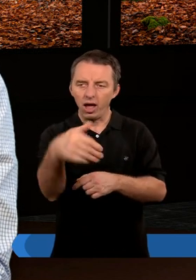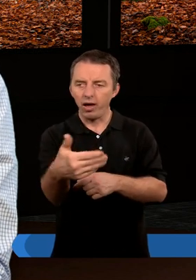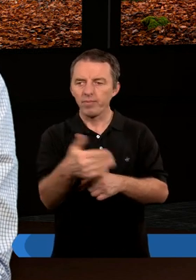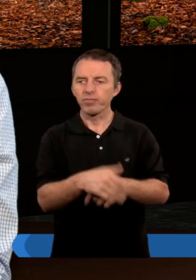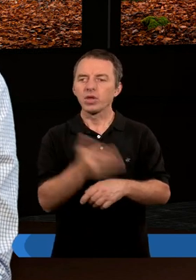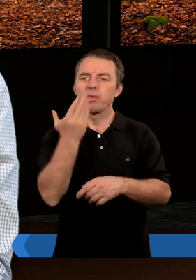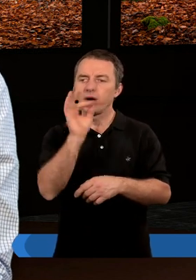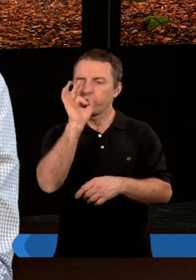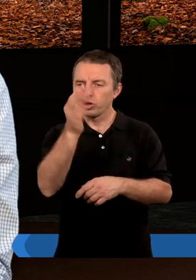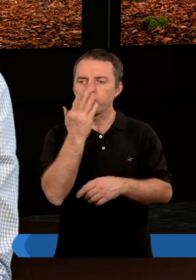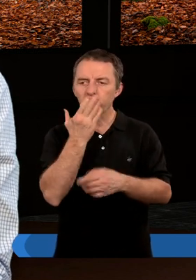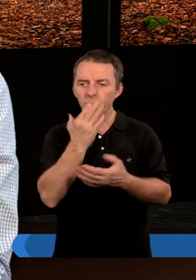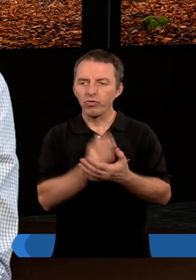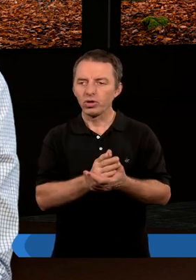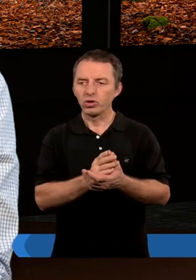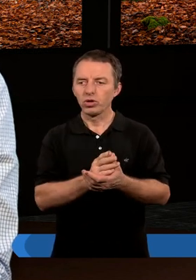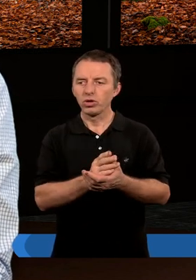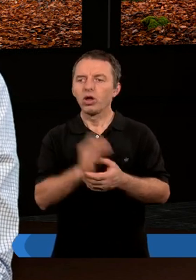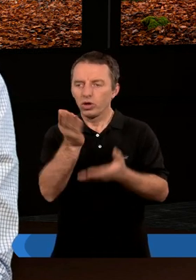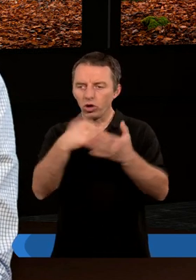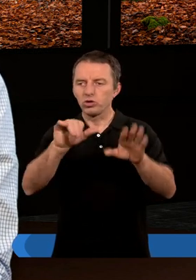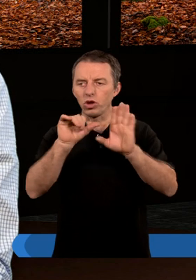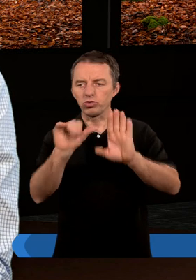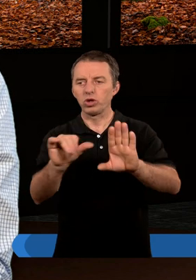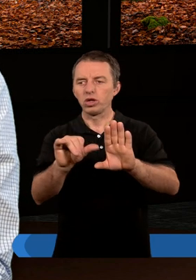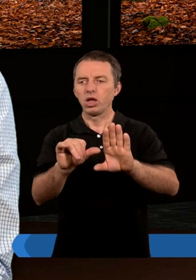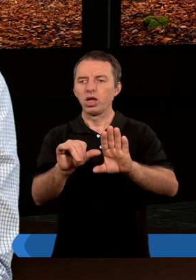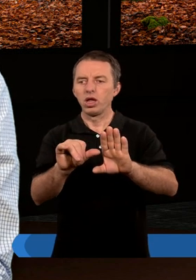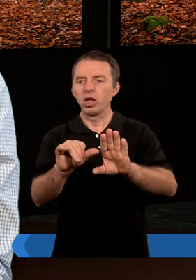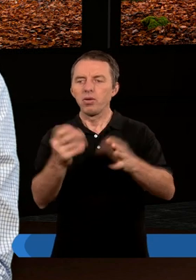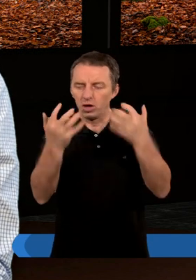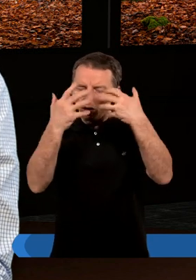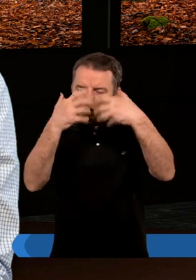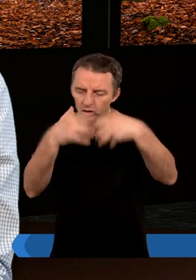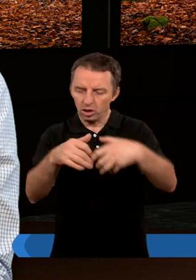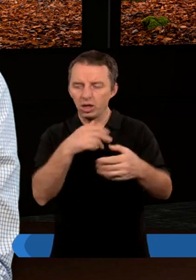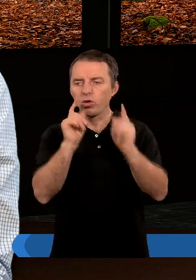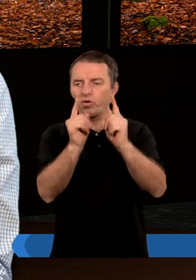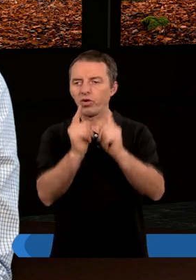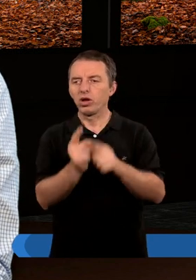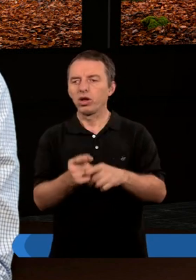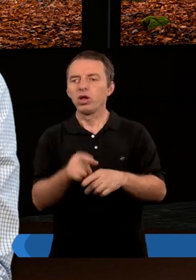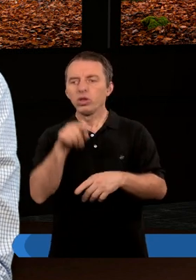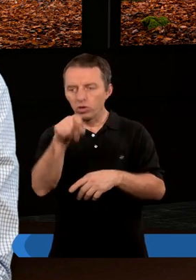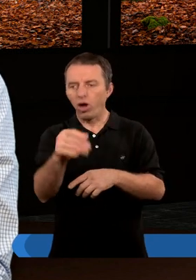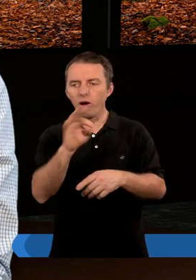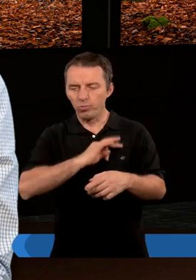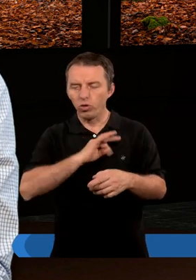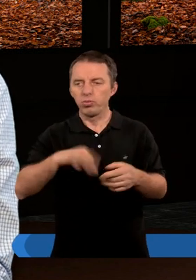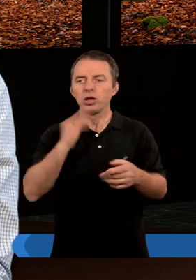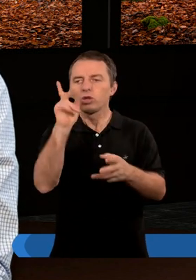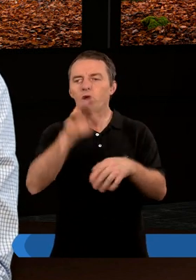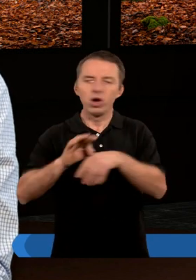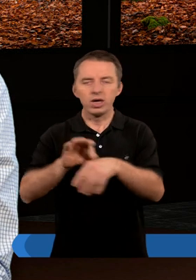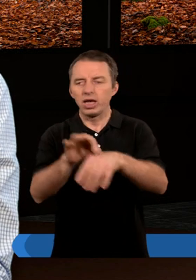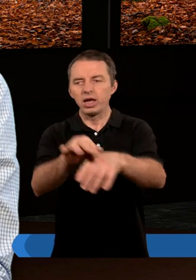dobrze mówi rozdział 6, Paweł koncentruje nasze uwagę na to, kto mój Pan? Kto mną